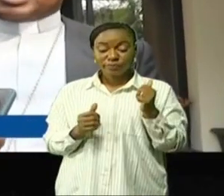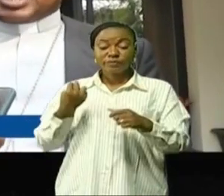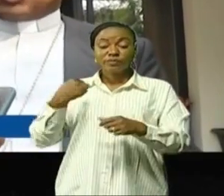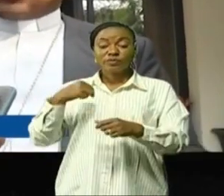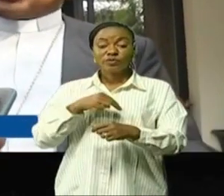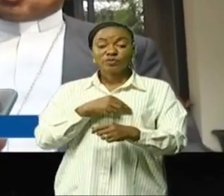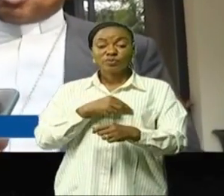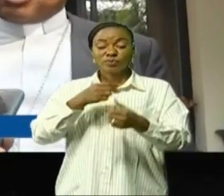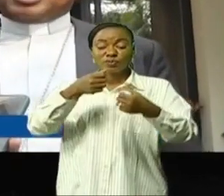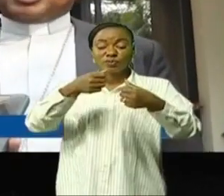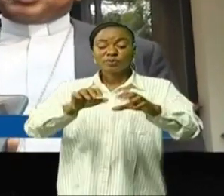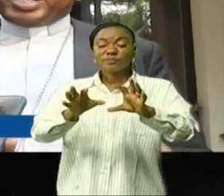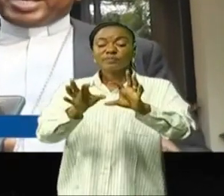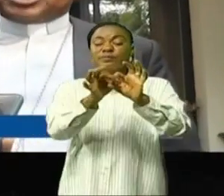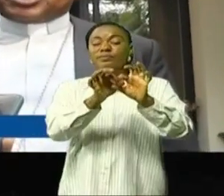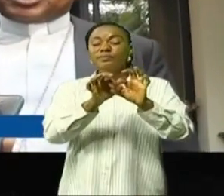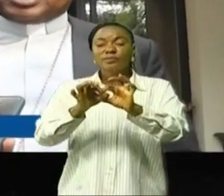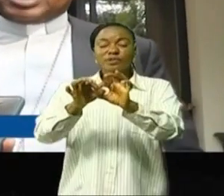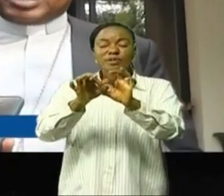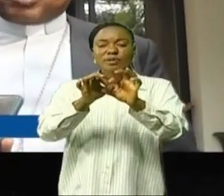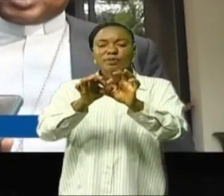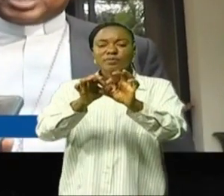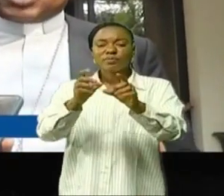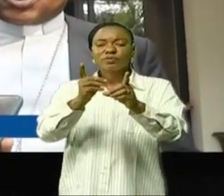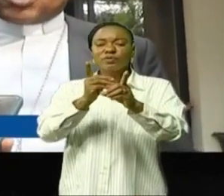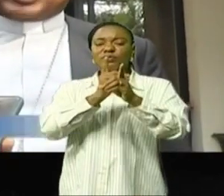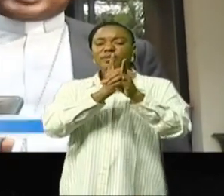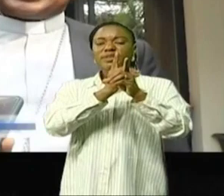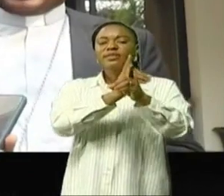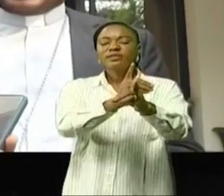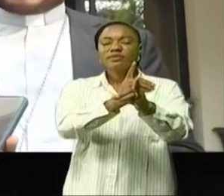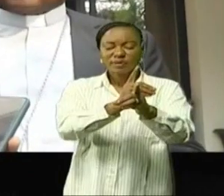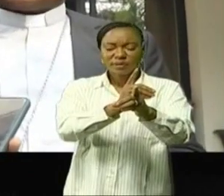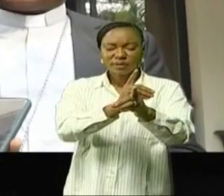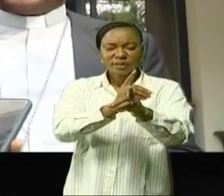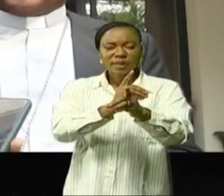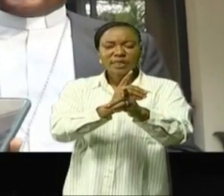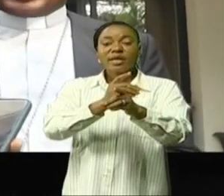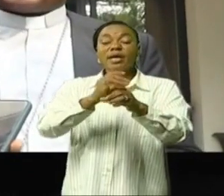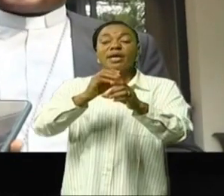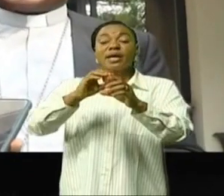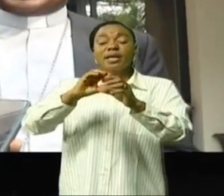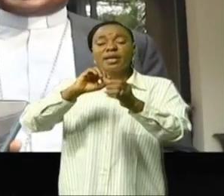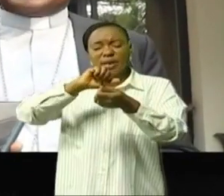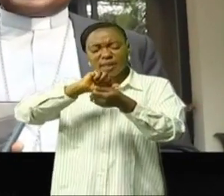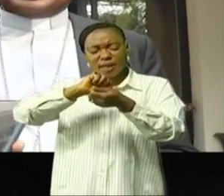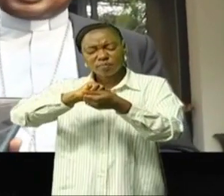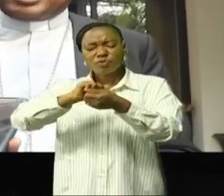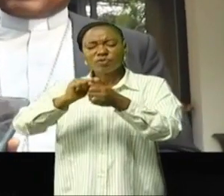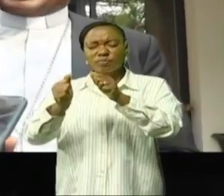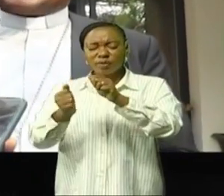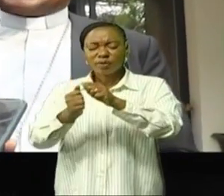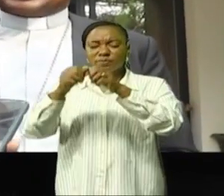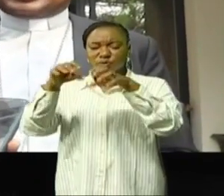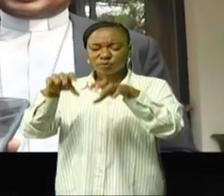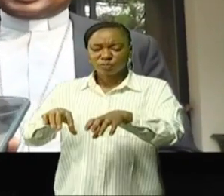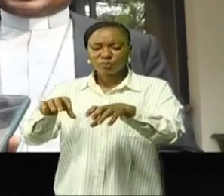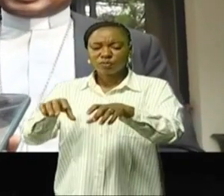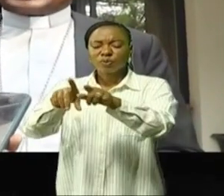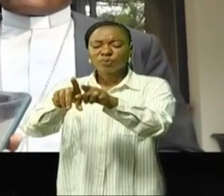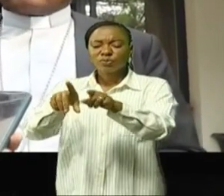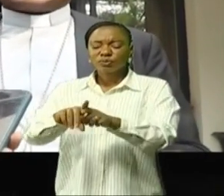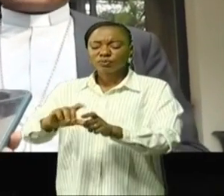défendre la cause commune, le bien-être de la population congolaise et nous continuons à soutenir les RDC